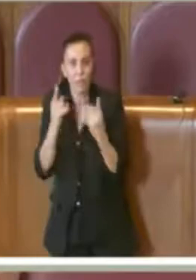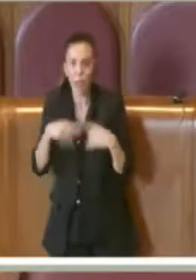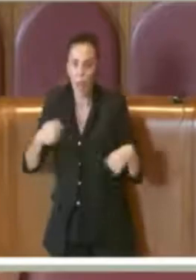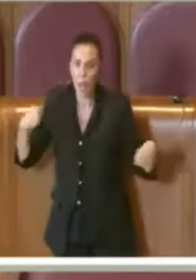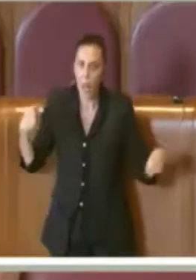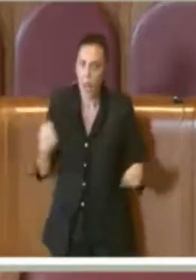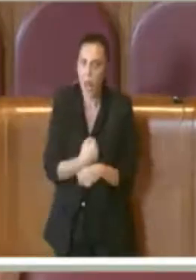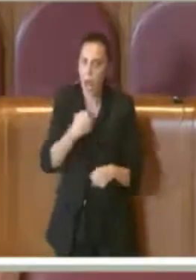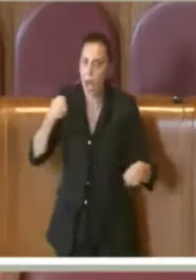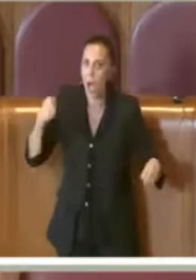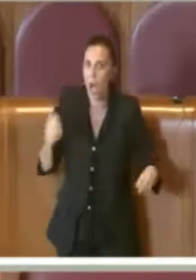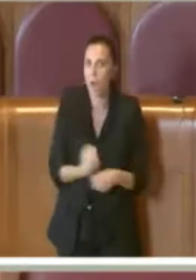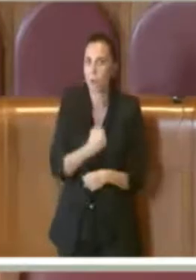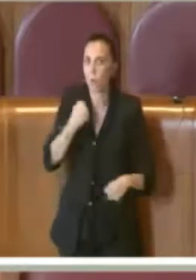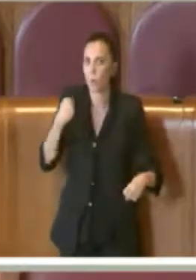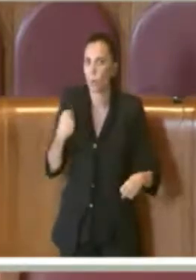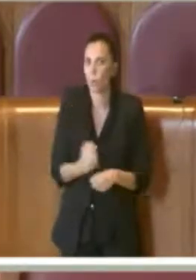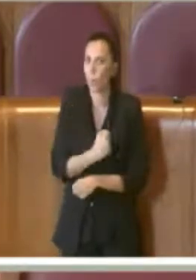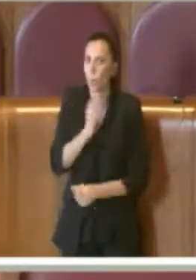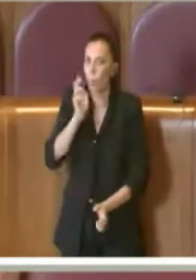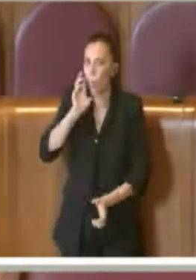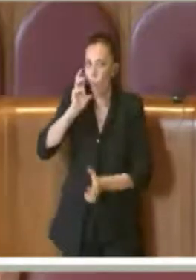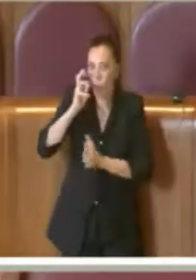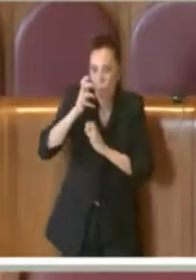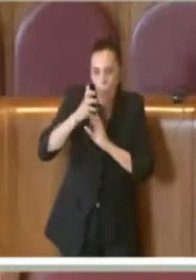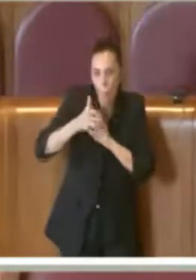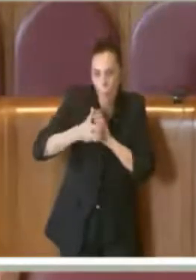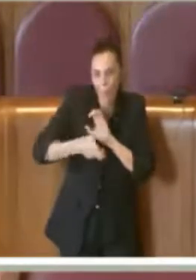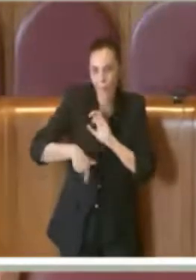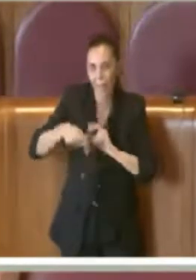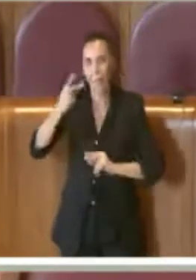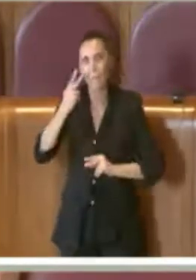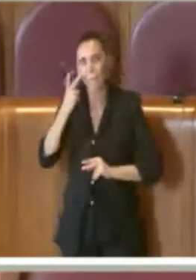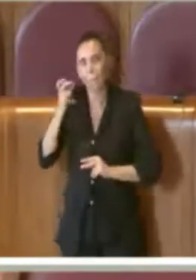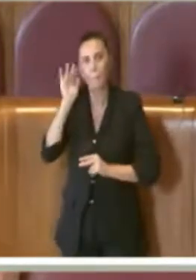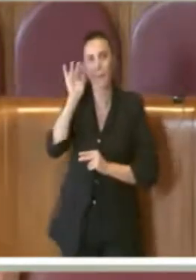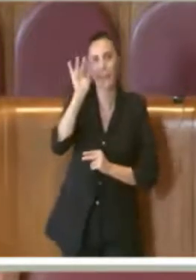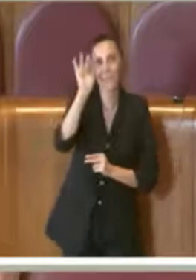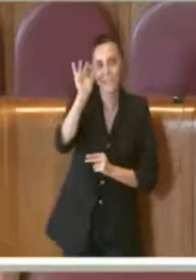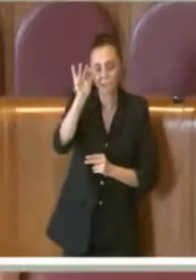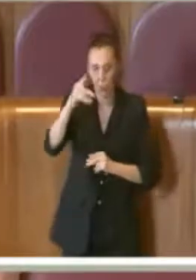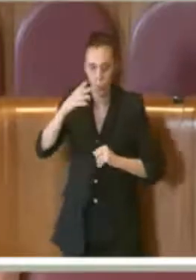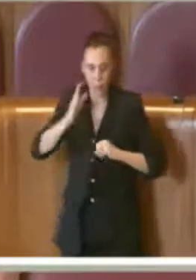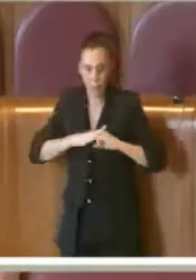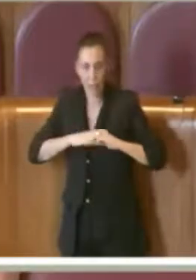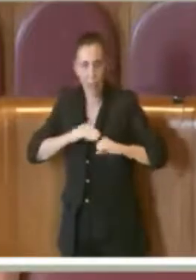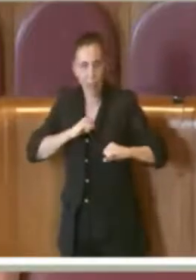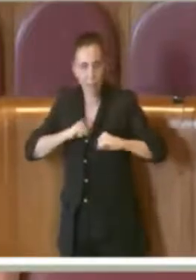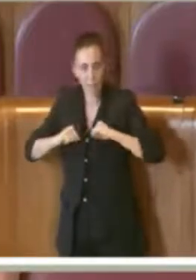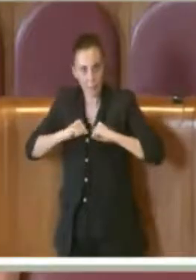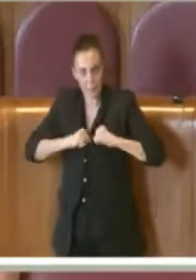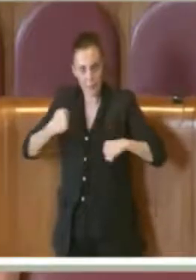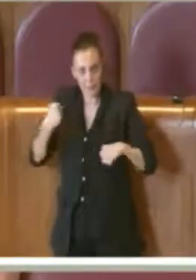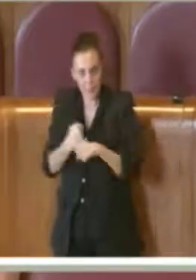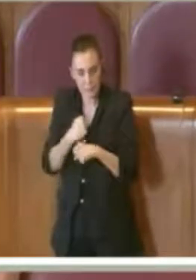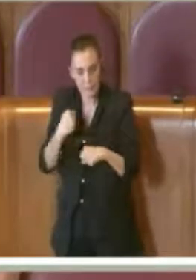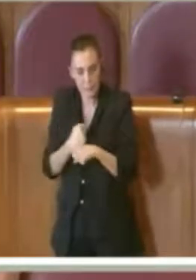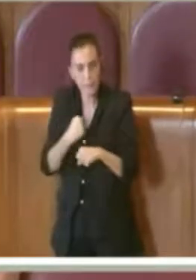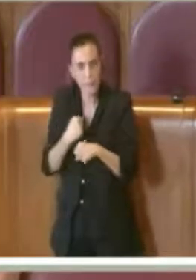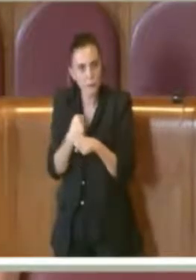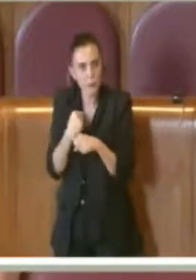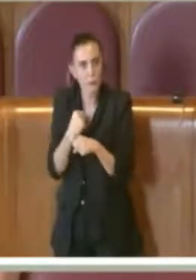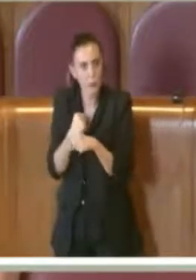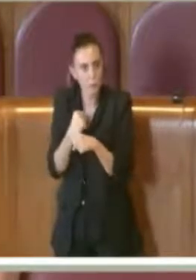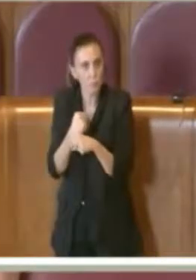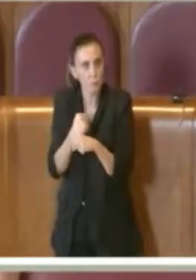lavoro molto complesso, non visibile, di previsione di questi bilanci da parte di questa amministrazione per il quale